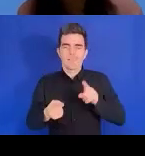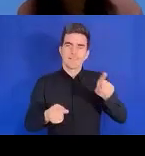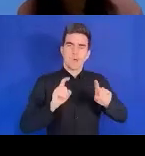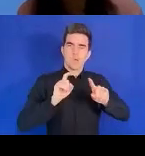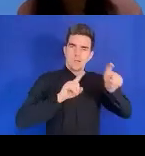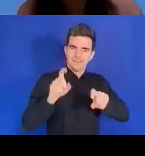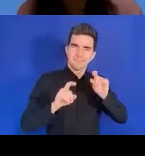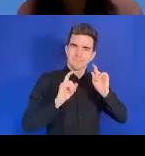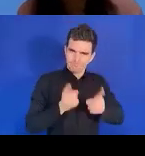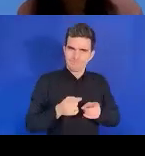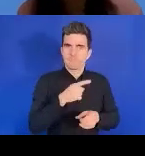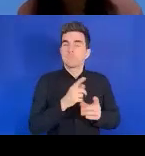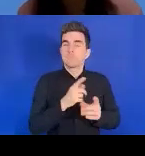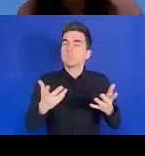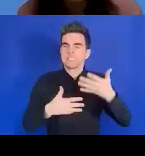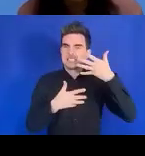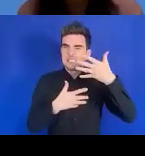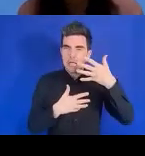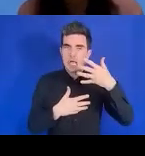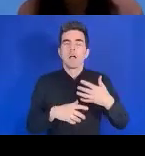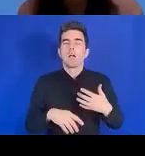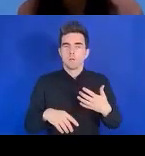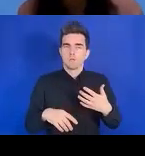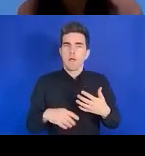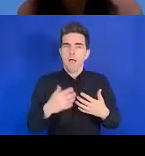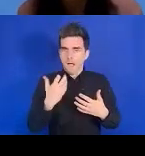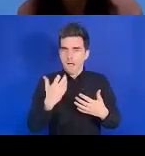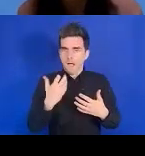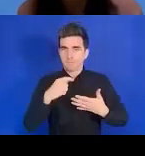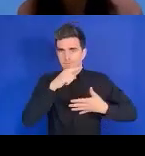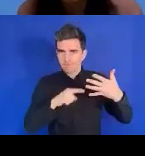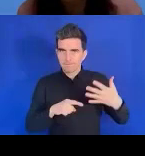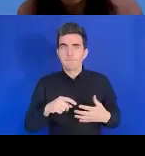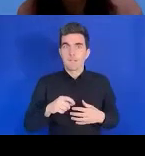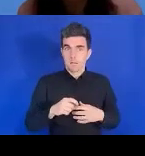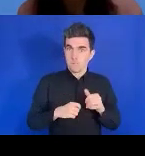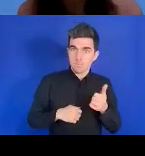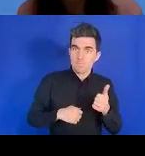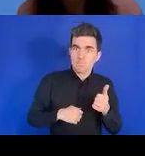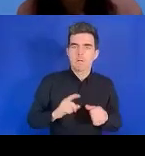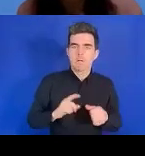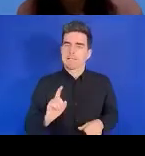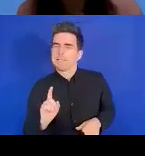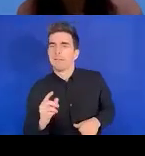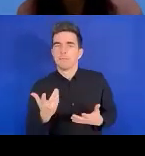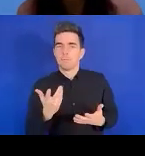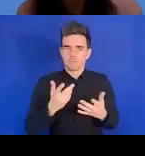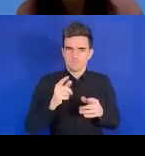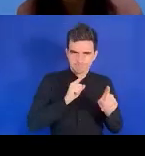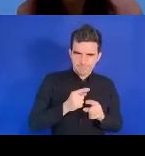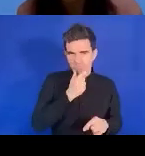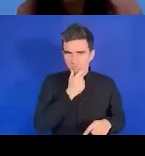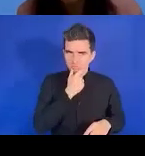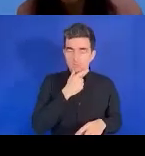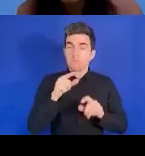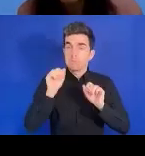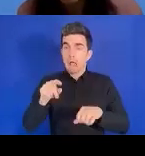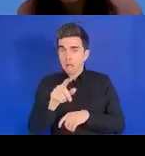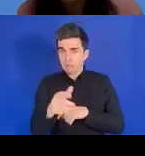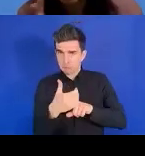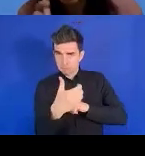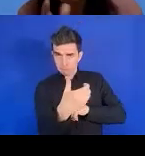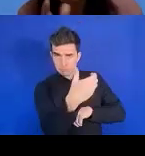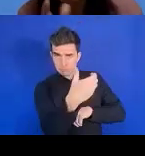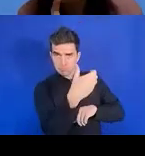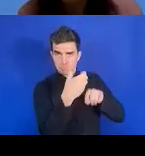questions. Vous pouvez juste scanner ce code QR ou alors aller au lien qui a été publié dans le site web.